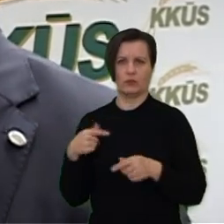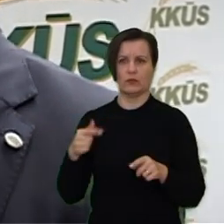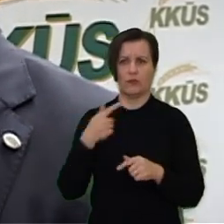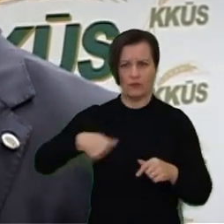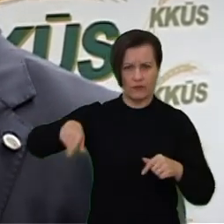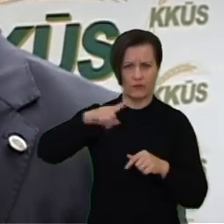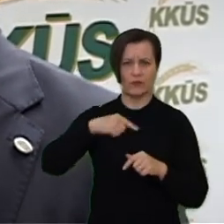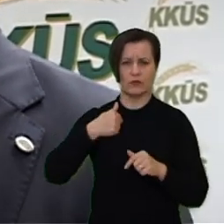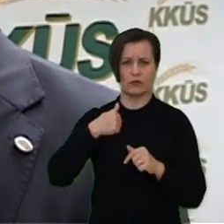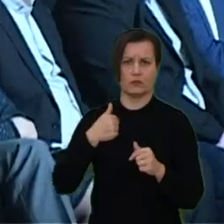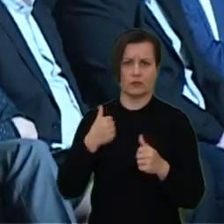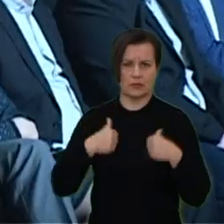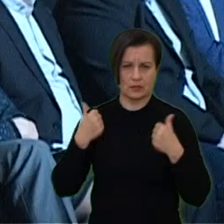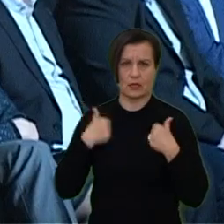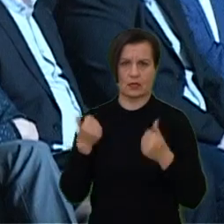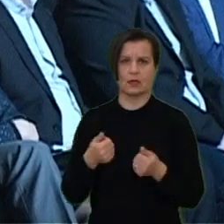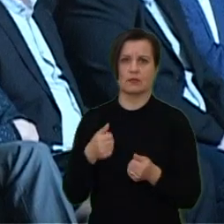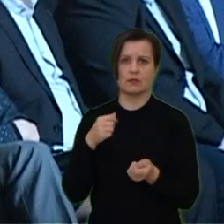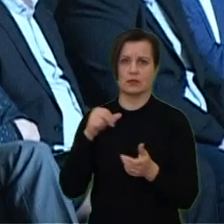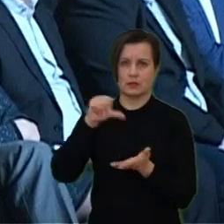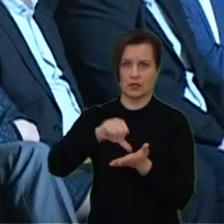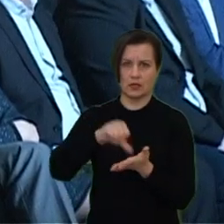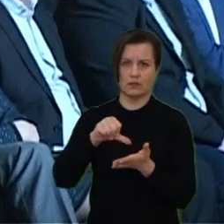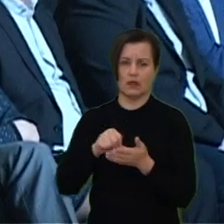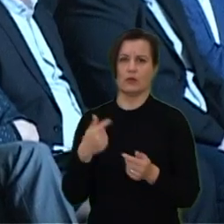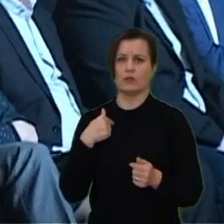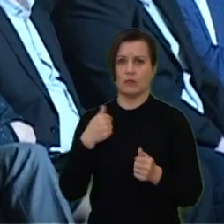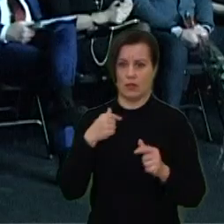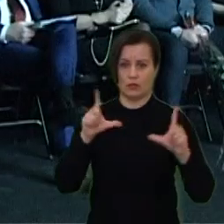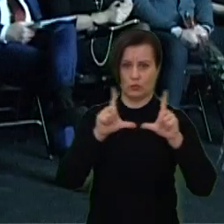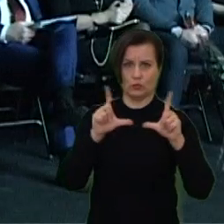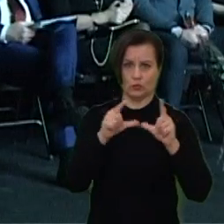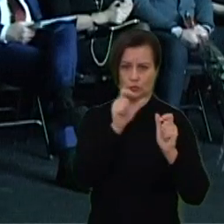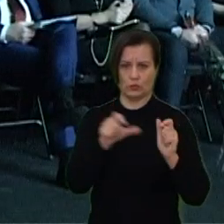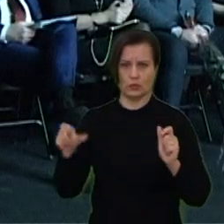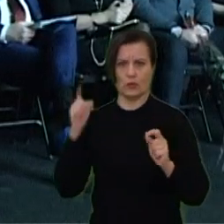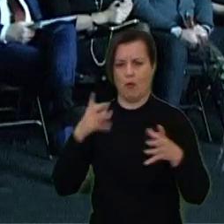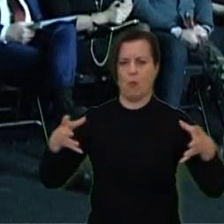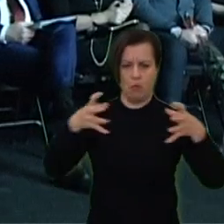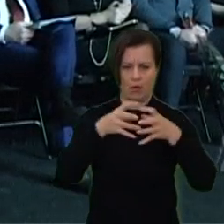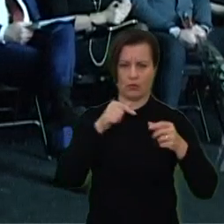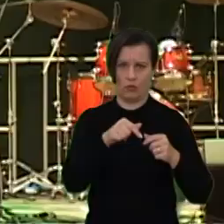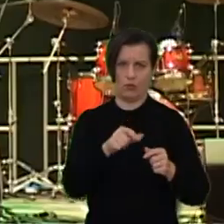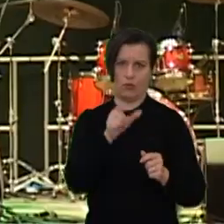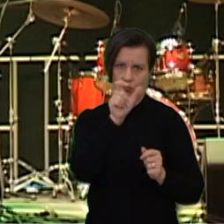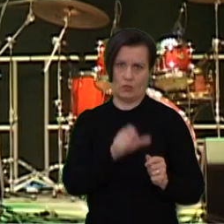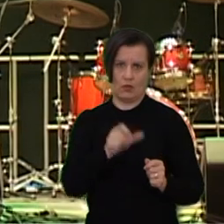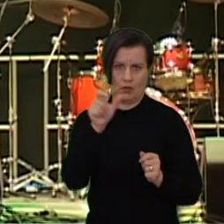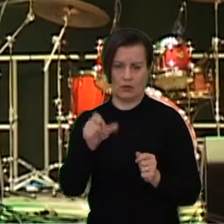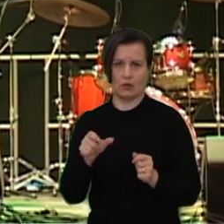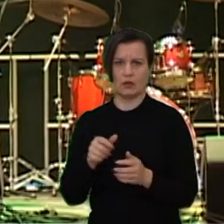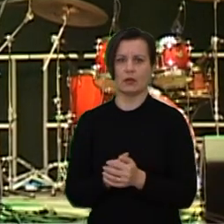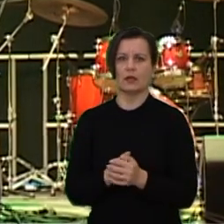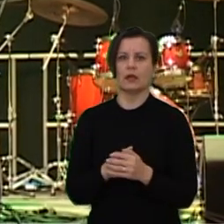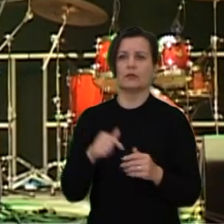visur mes stengiamės dalyvauti išsakyti savo nominę. Patys ūkiniai esam ir tų bendruomenių nariai, tai svarbu ne tik žemės ūkį, bet svarbu į